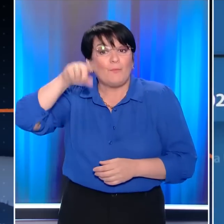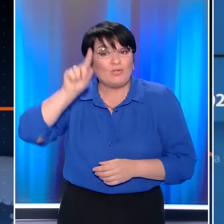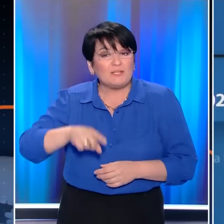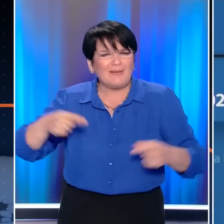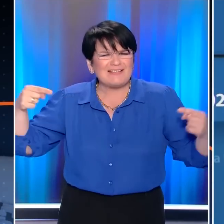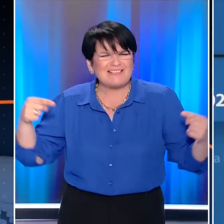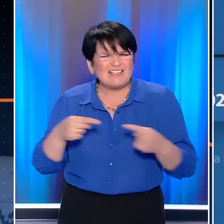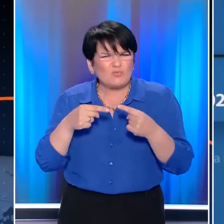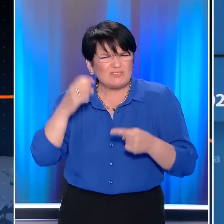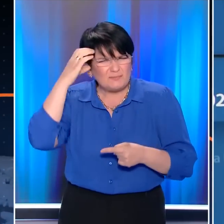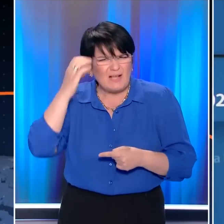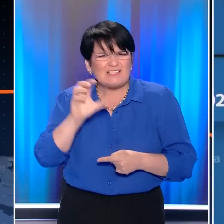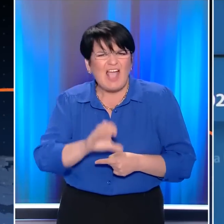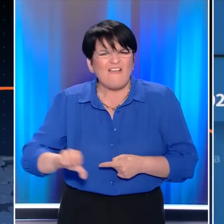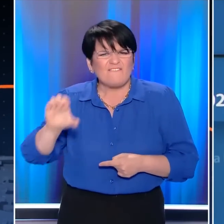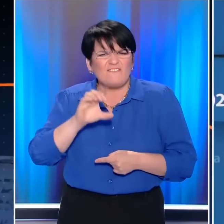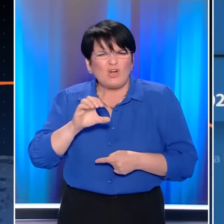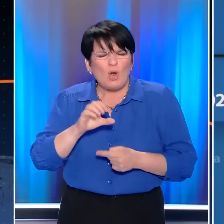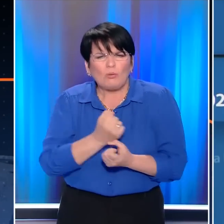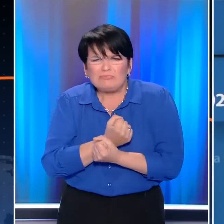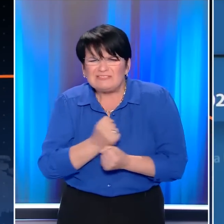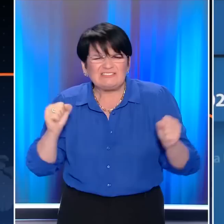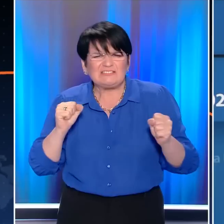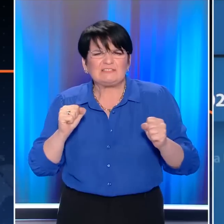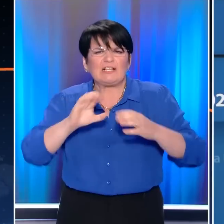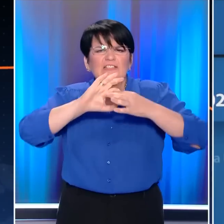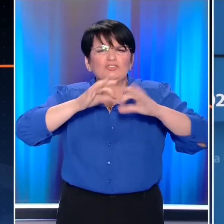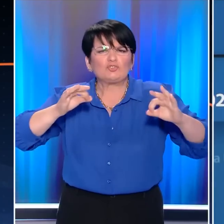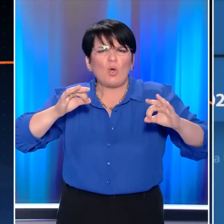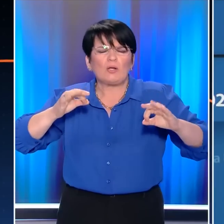μαζί με την Ουκρανία και η Μόρδοβία.